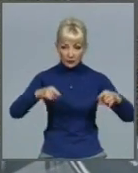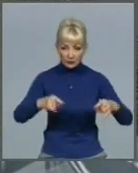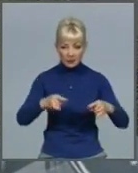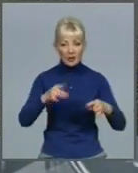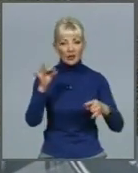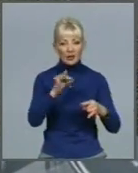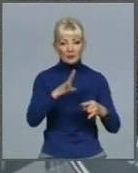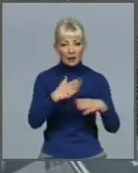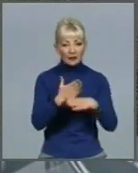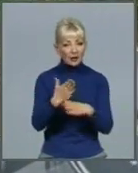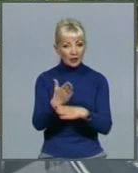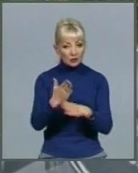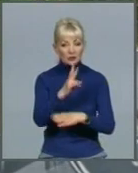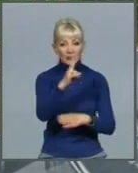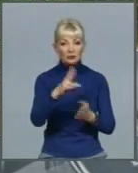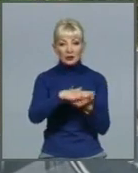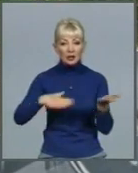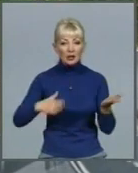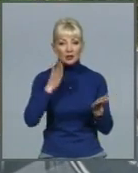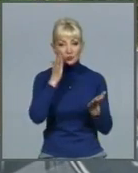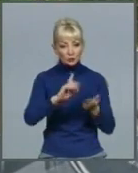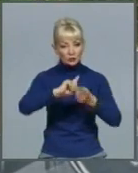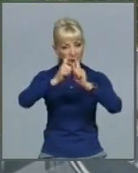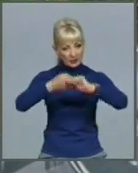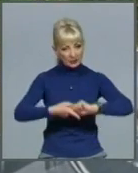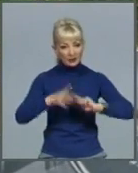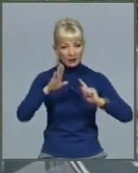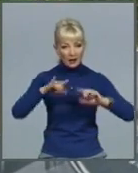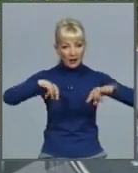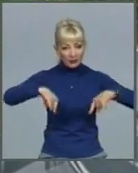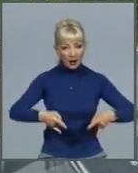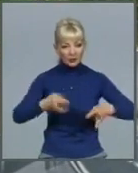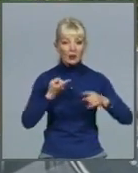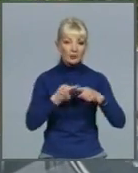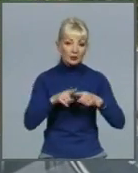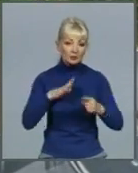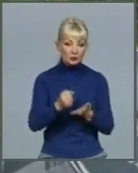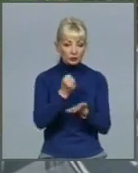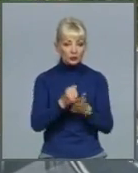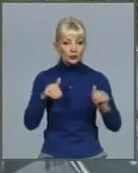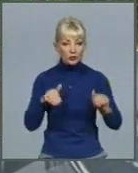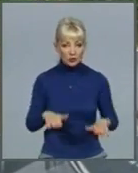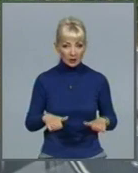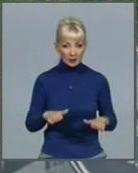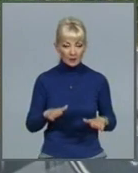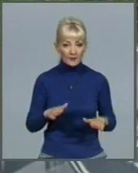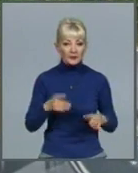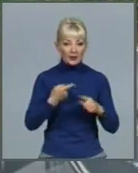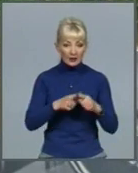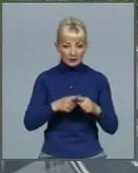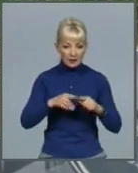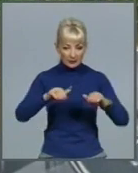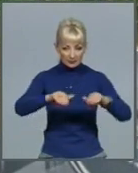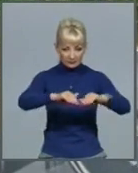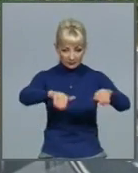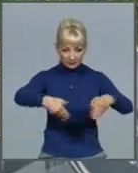які впоследстві буде приводити до ямочність. Тому було прийнято рішення зрезати покриття, верхній слой і